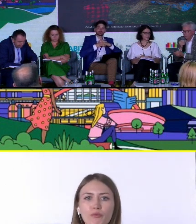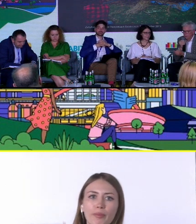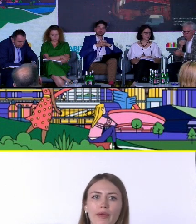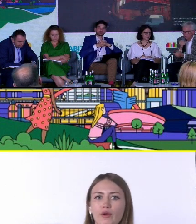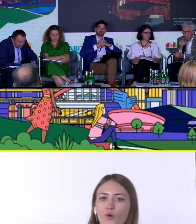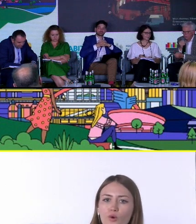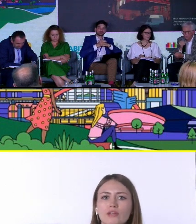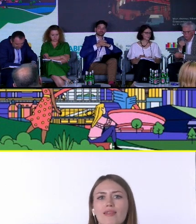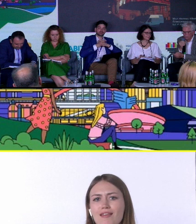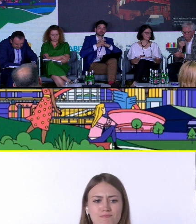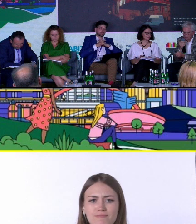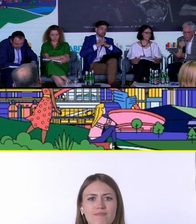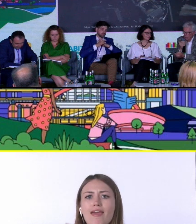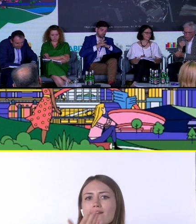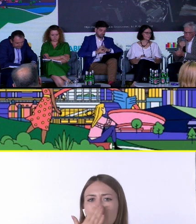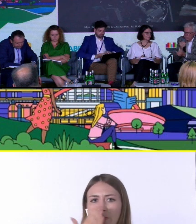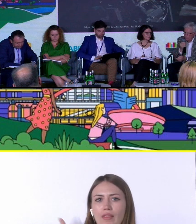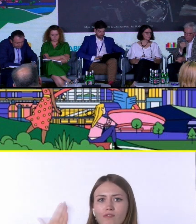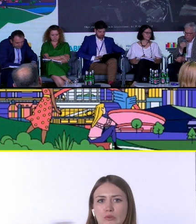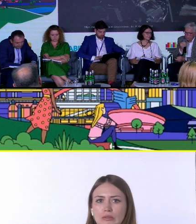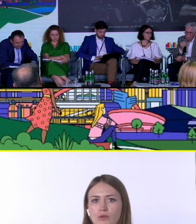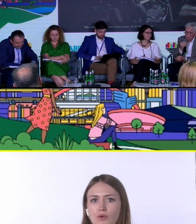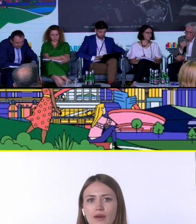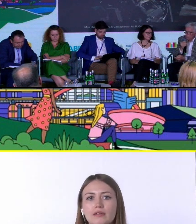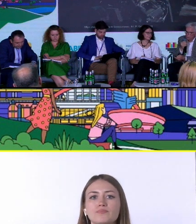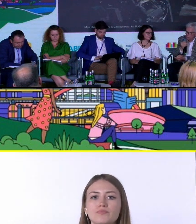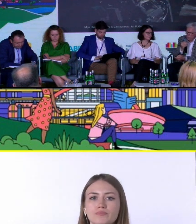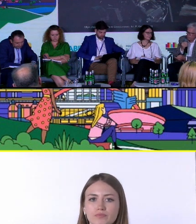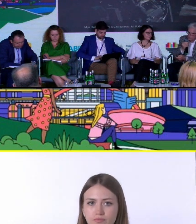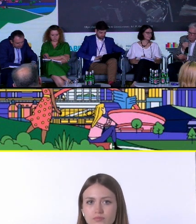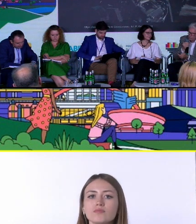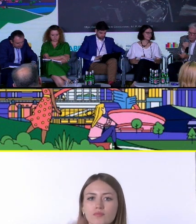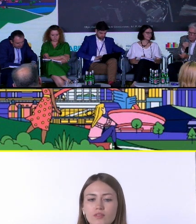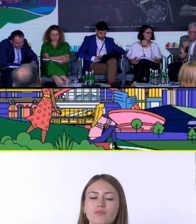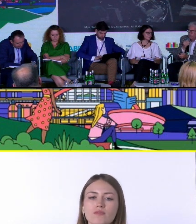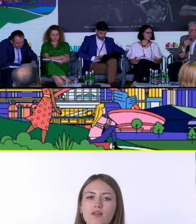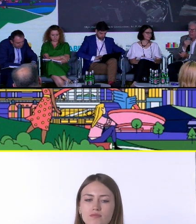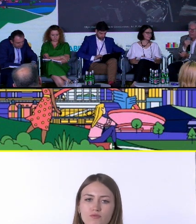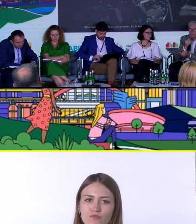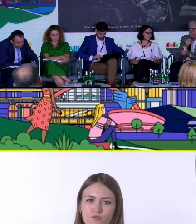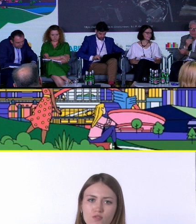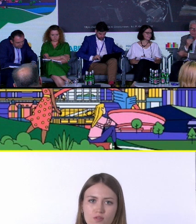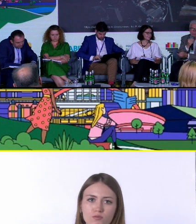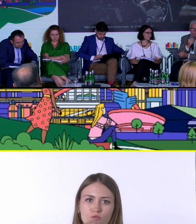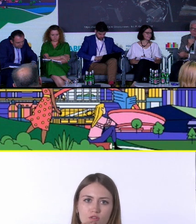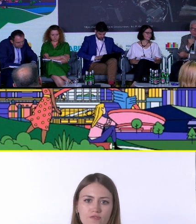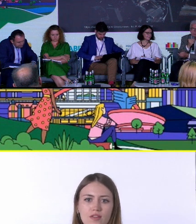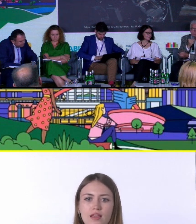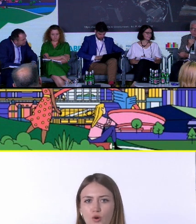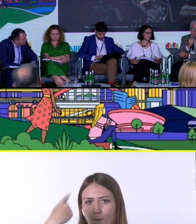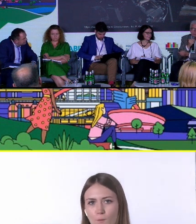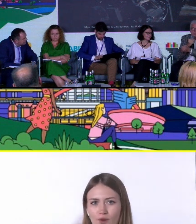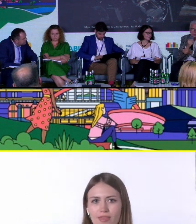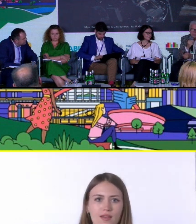orka wyglądała. O przemyśle rolno-spożywczym wielki młyn, którego nie wypatroszyliśmy z urządzeń i nie